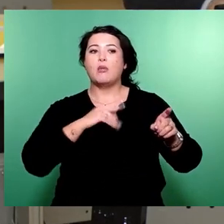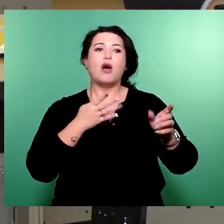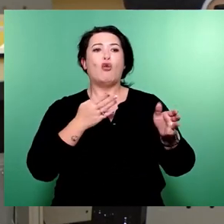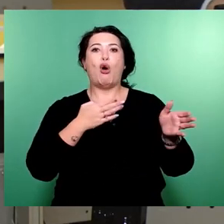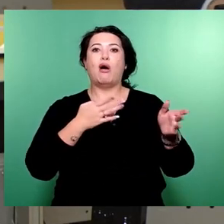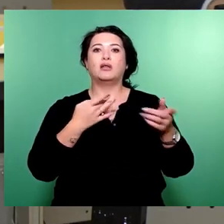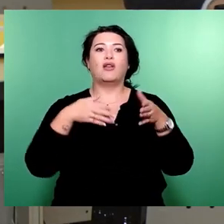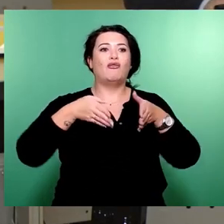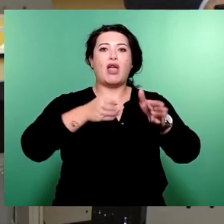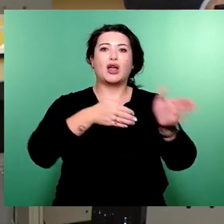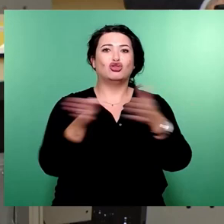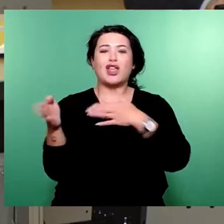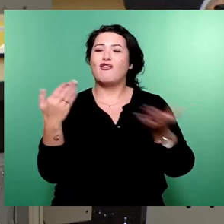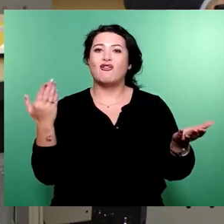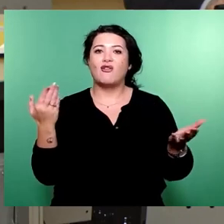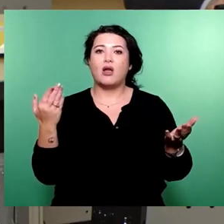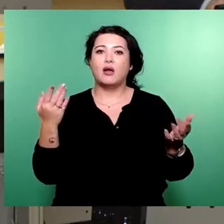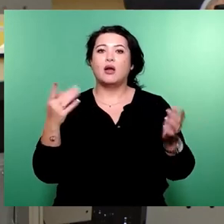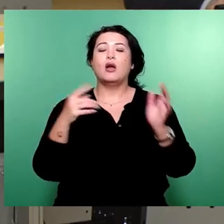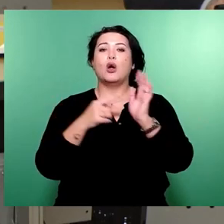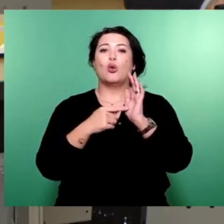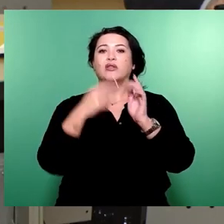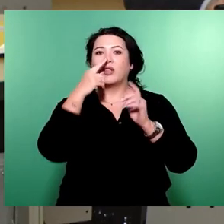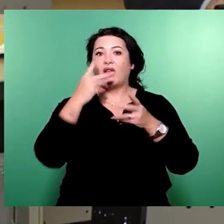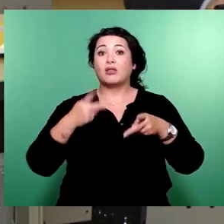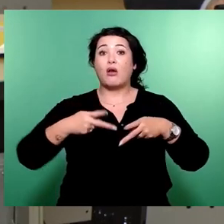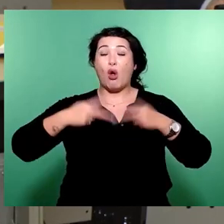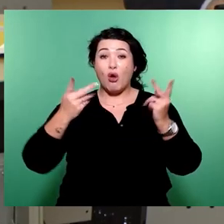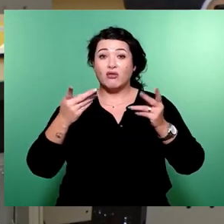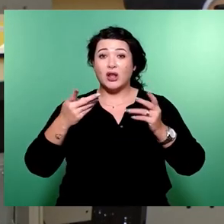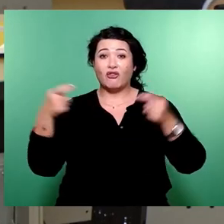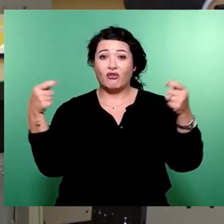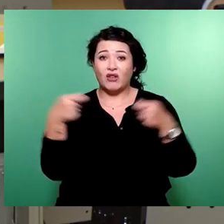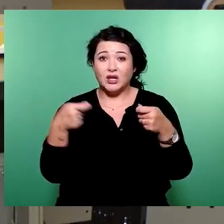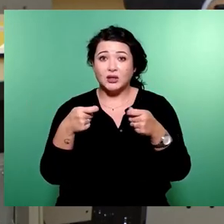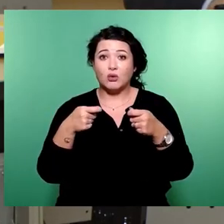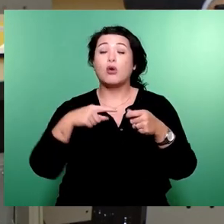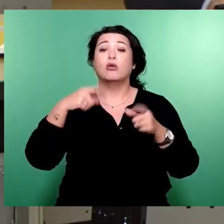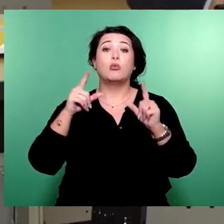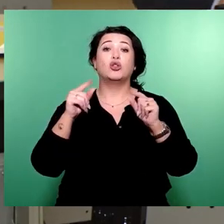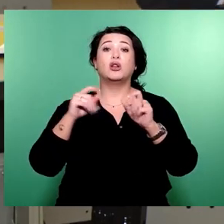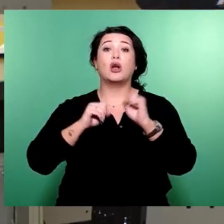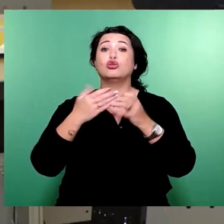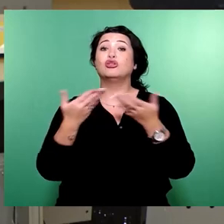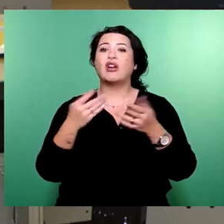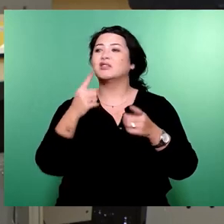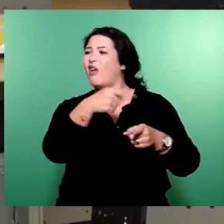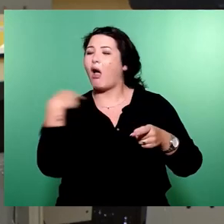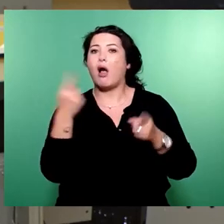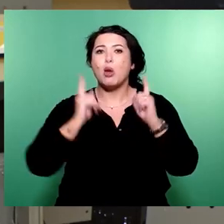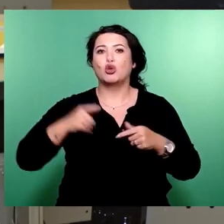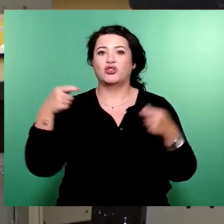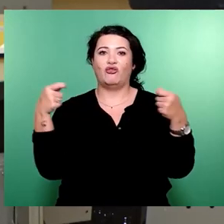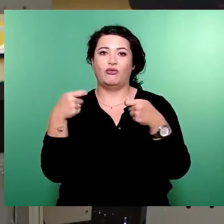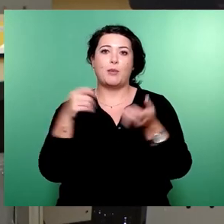Teilgruppe der Öffentlichkeit. Denn wenn es eine öffentliche Finanzierung ist, heißt wir alle müssen es bezahlen, über unsere Steuern, Abgaben und so weiter. Natürlich